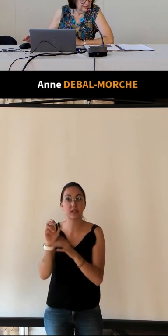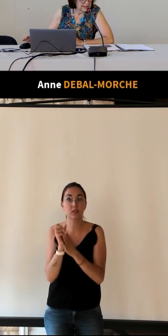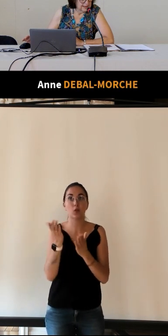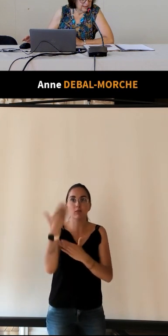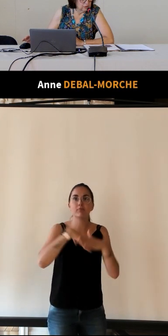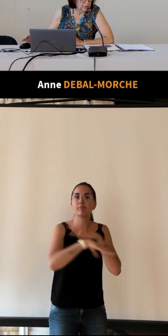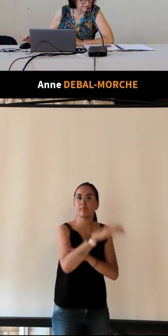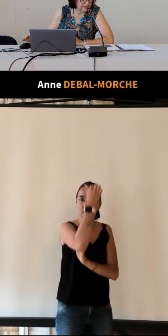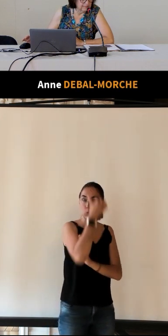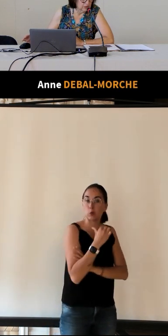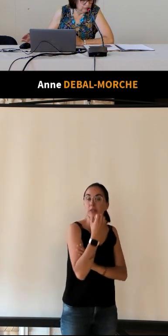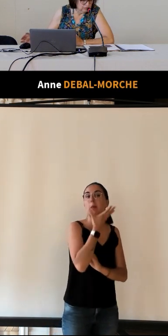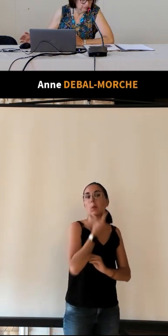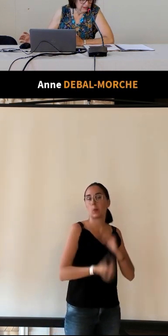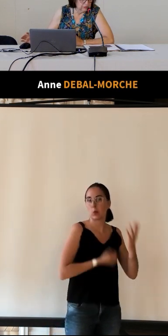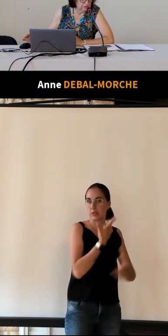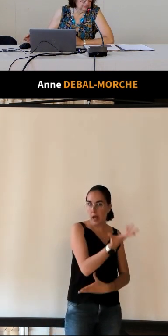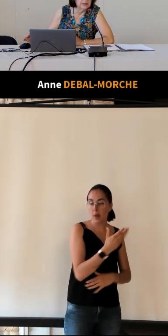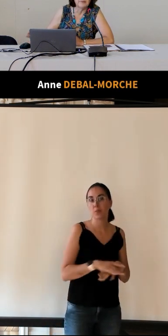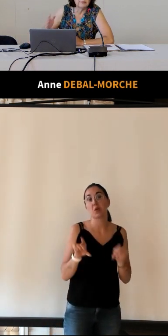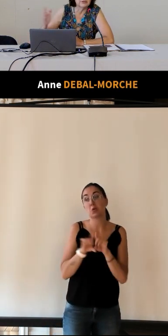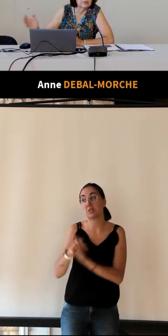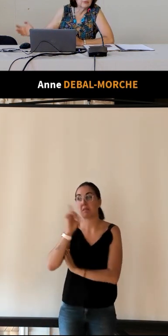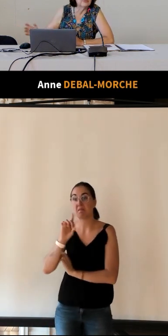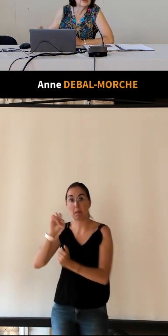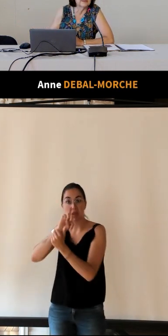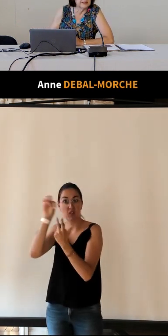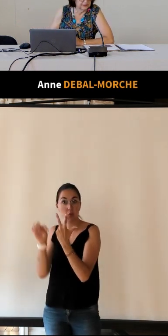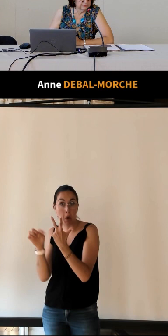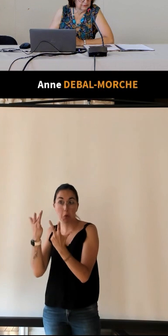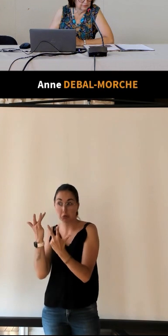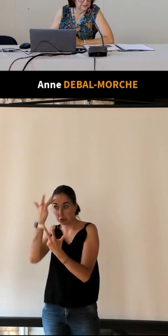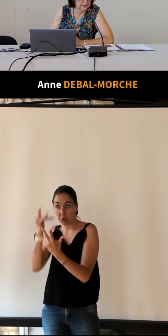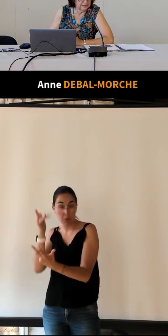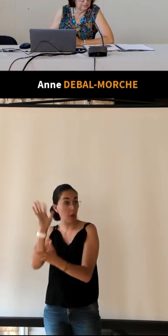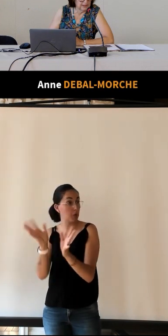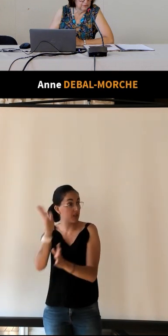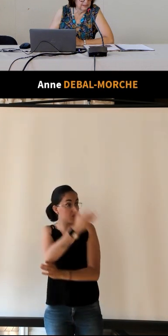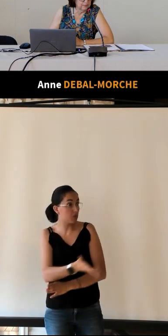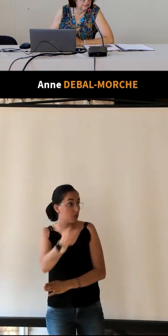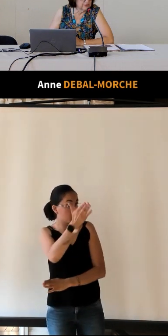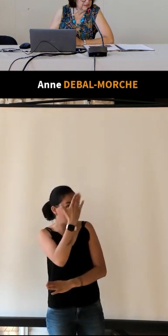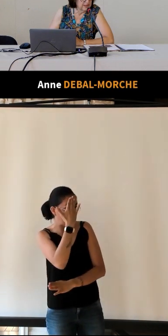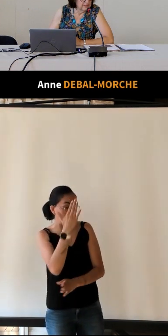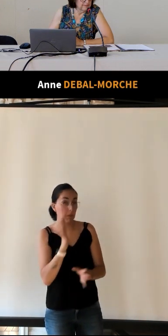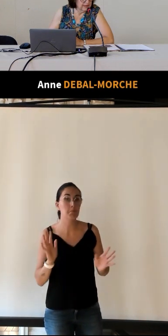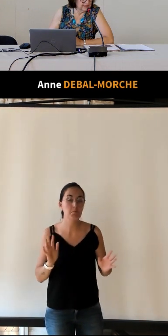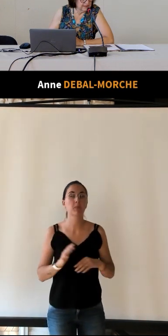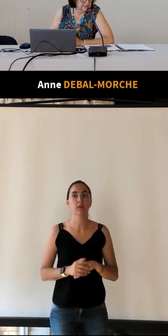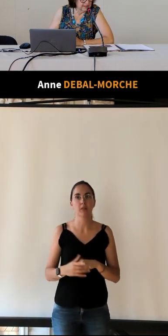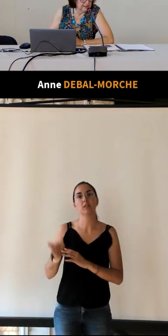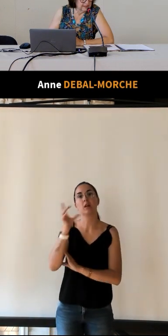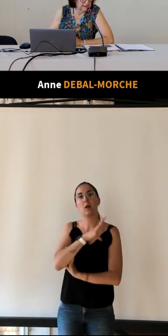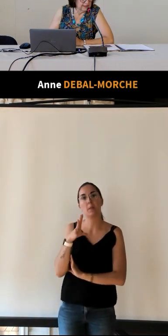et trois femmes alors là que je ne connais pas peut-être que vous dans l'assistance ça vous parlera plus Marie